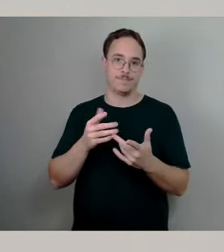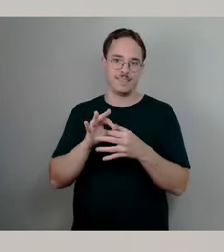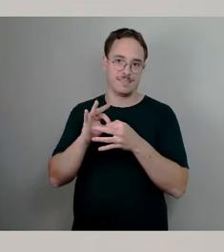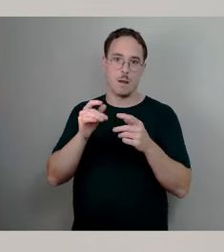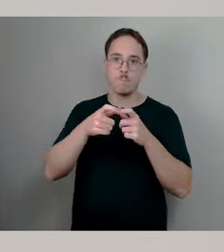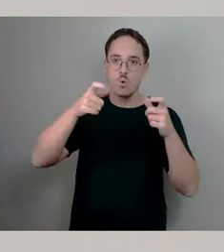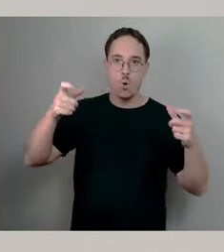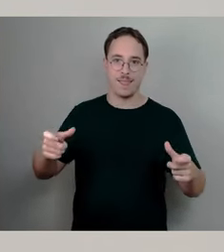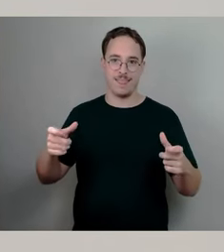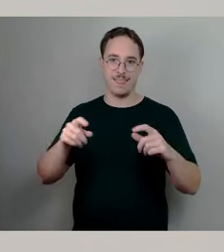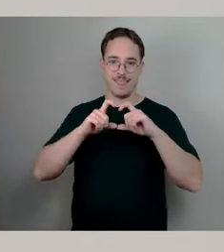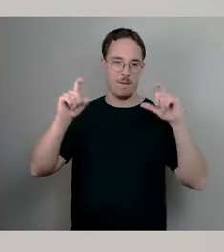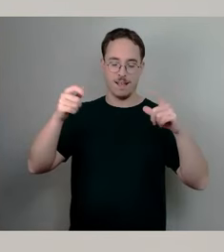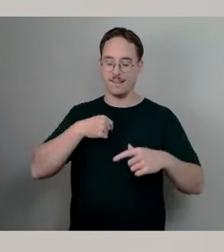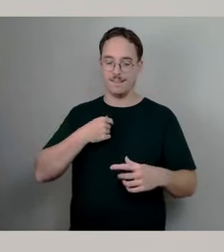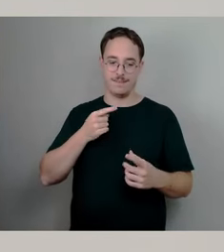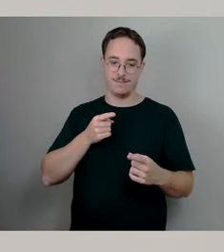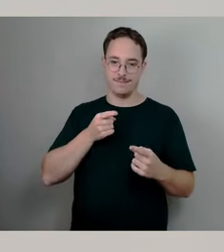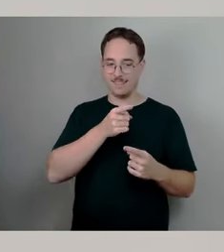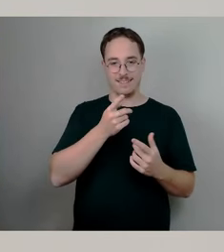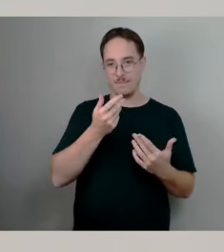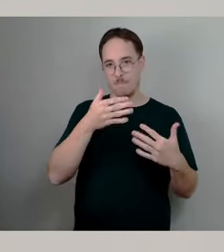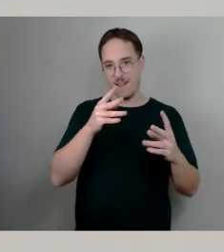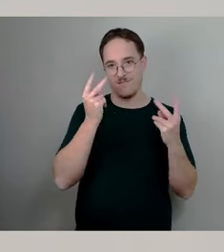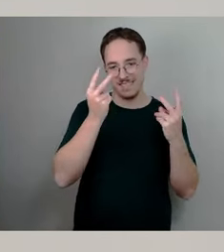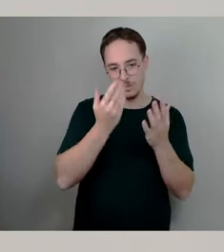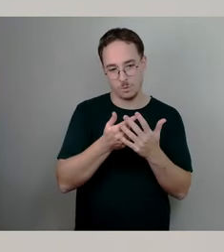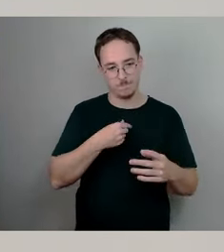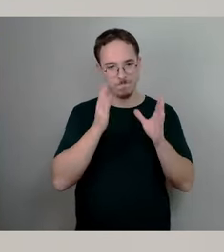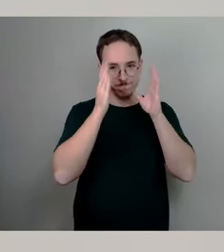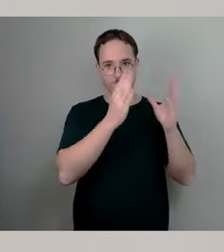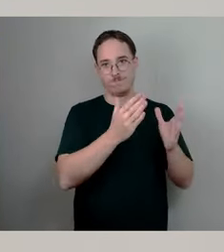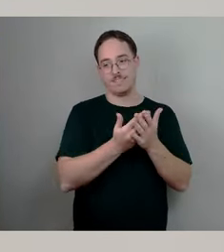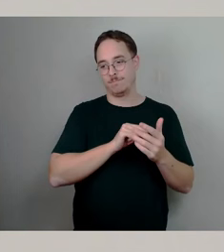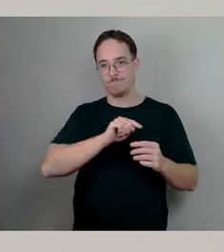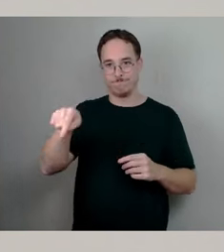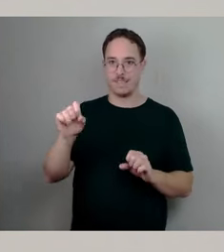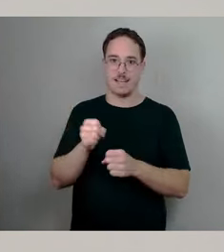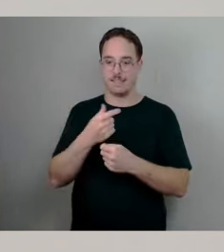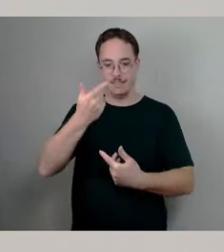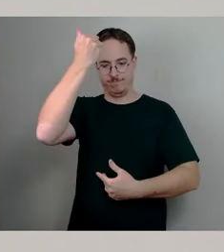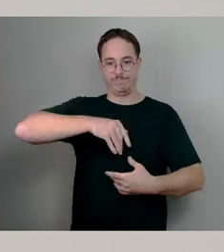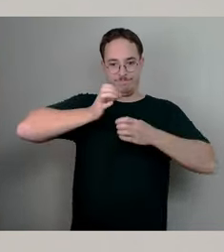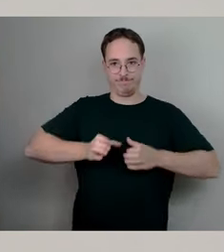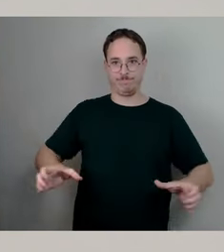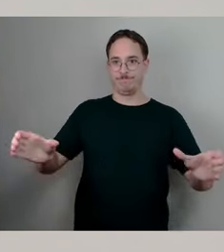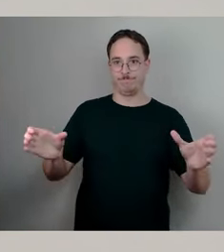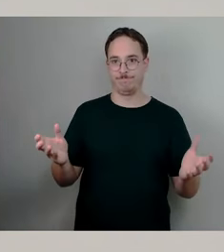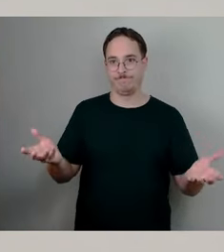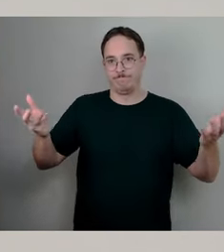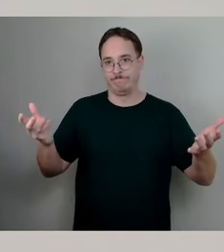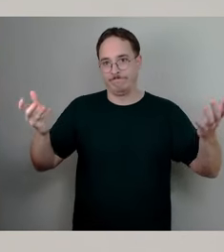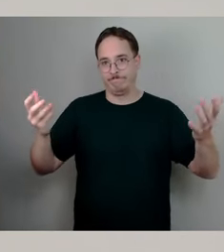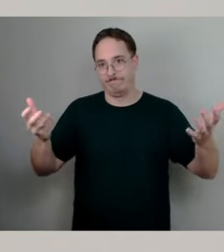zugegen sein konnte. Zu den Kosten. Markierung und Beschilderung haben 50.000 Euro gekostet, die Planungskosten